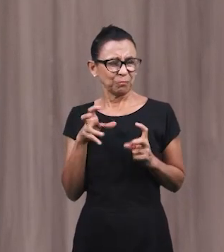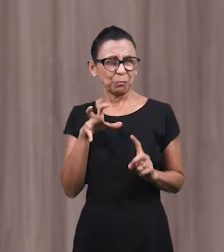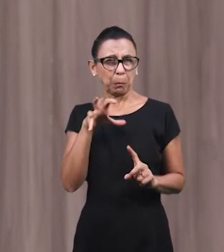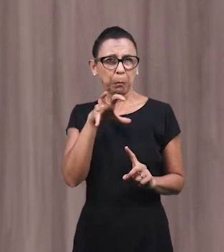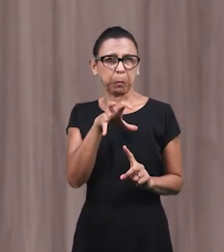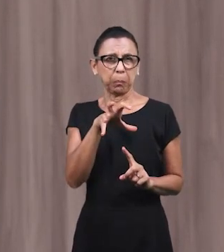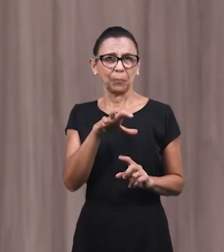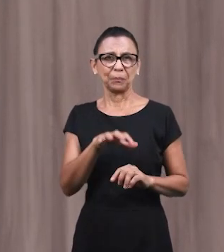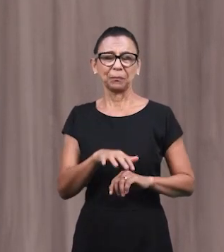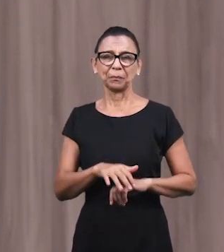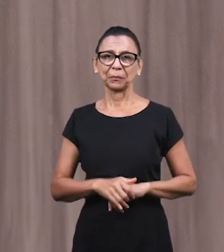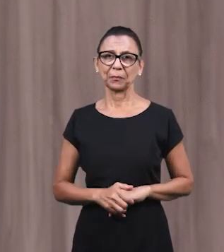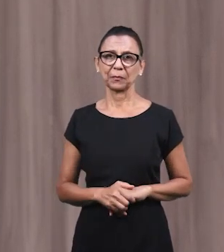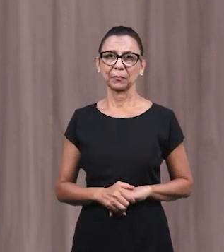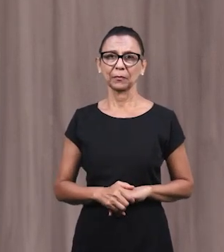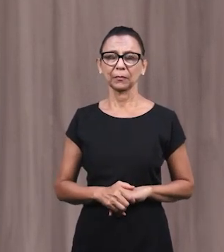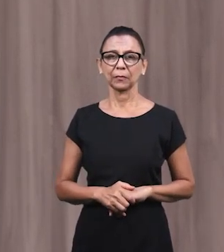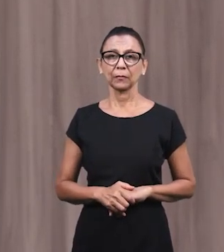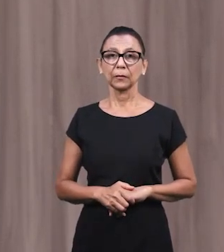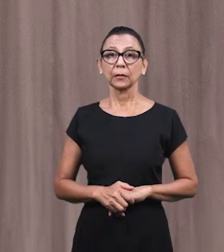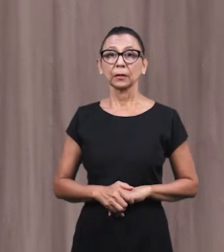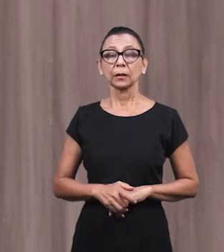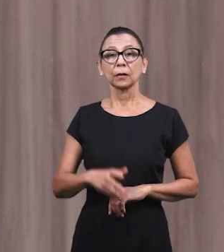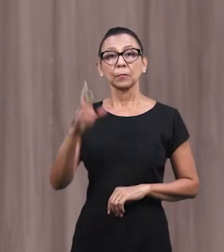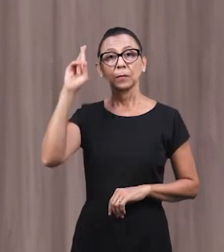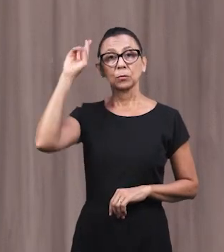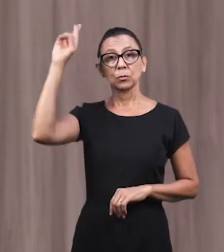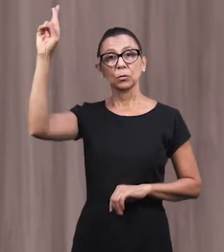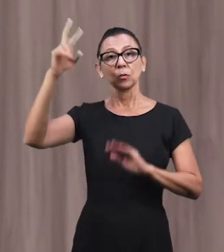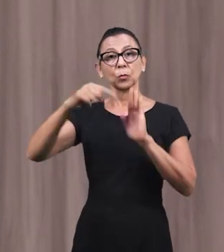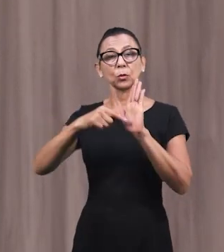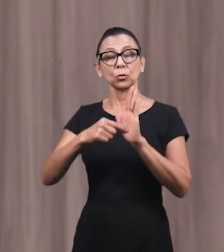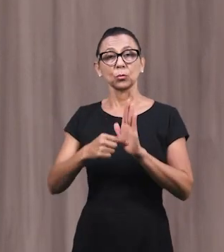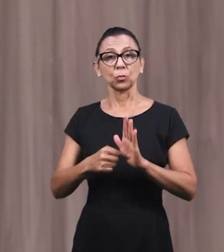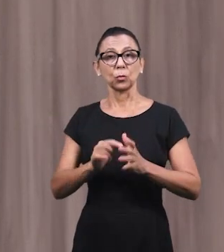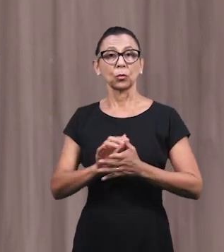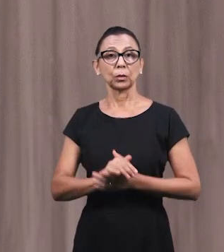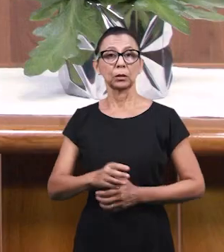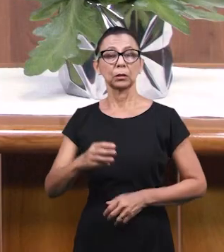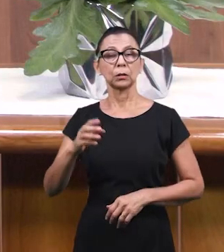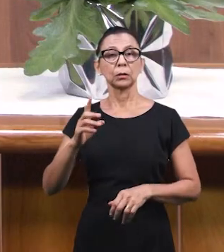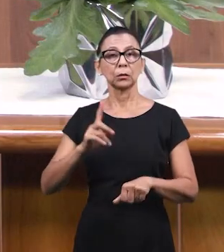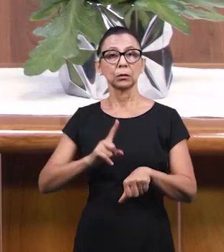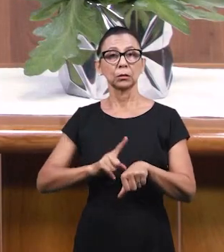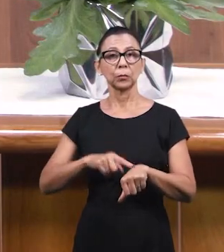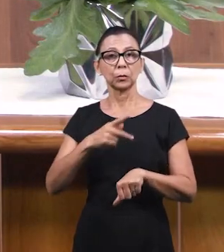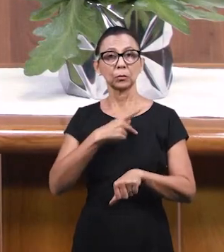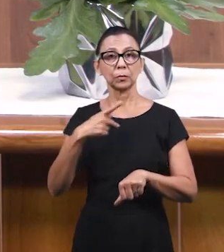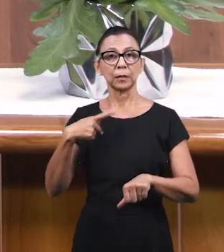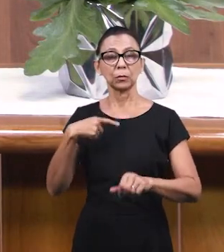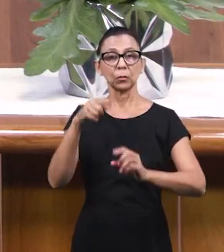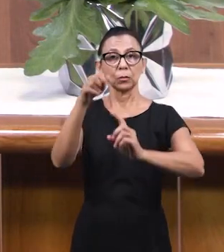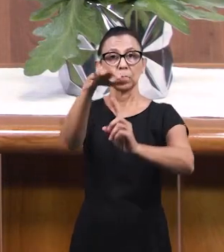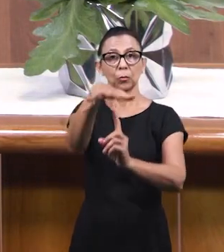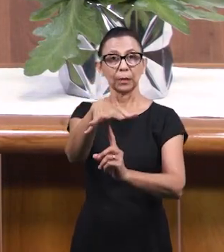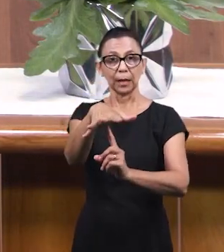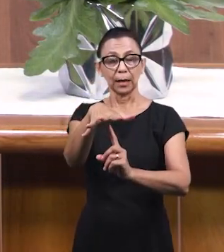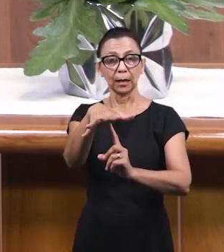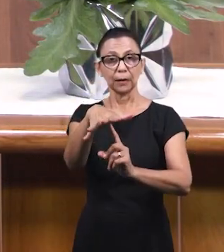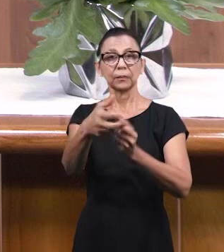Говорит Через Молитву С возложением Рук Будет Освобождение Дано В Доме Вашем